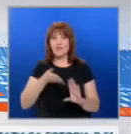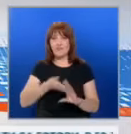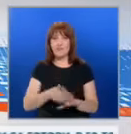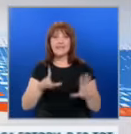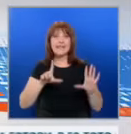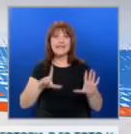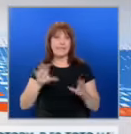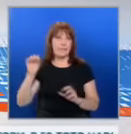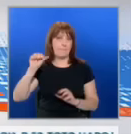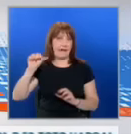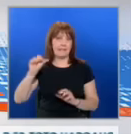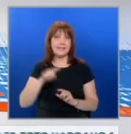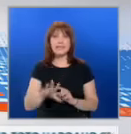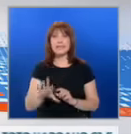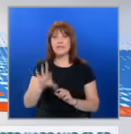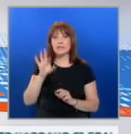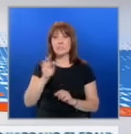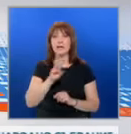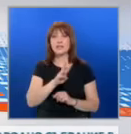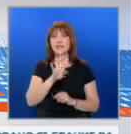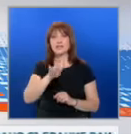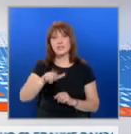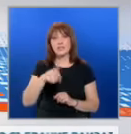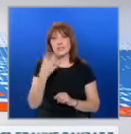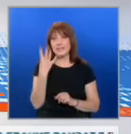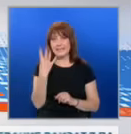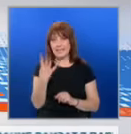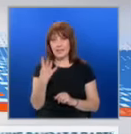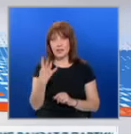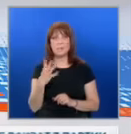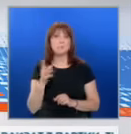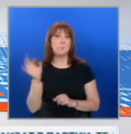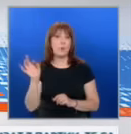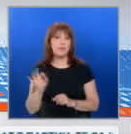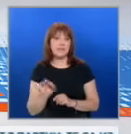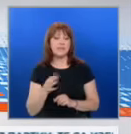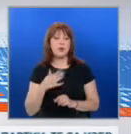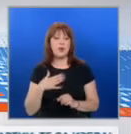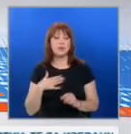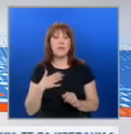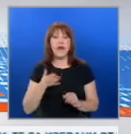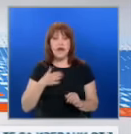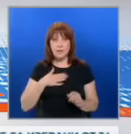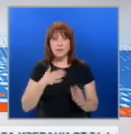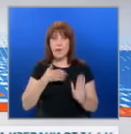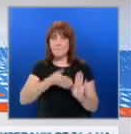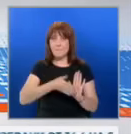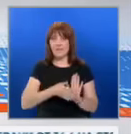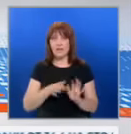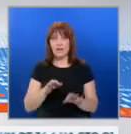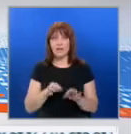7 партии. Те са избрани от 34,4 на 100 от имащите право на глас. Това са близо